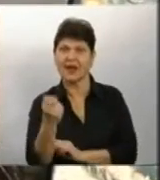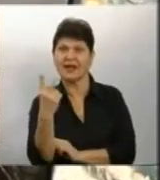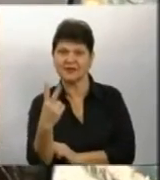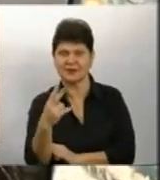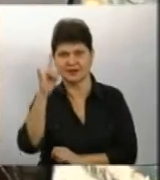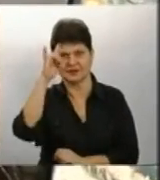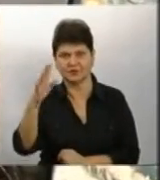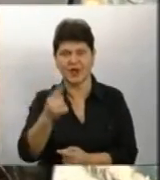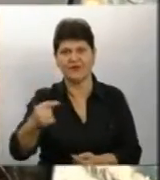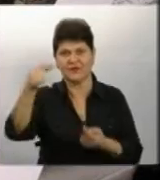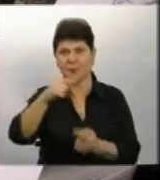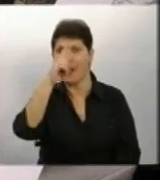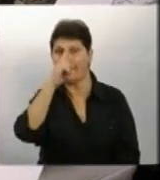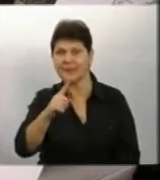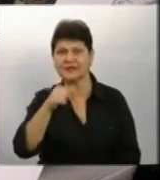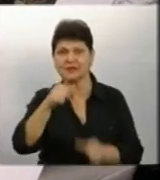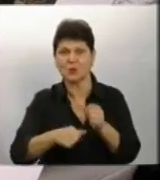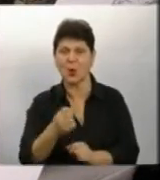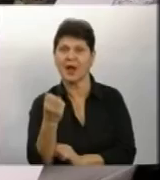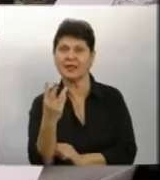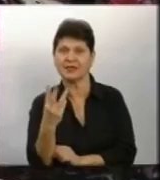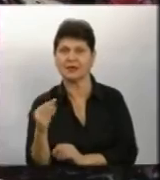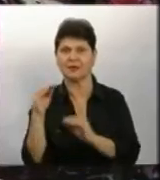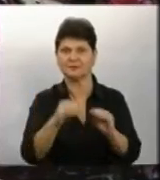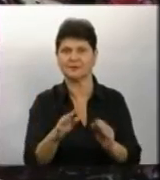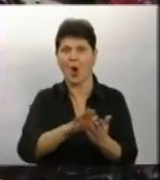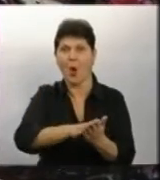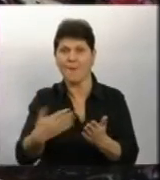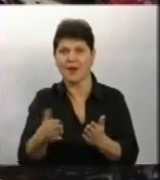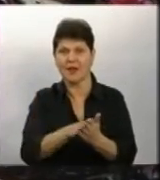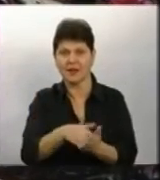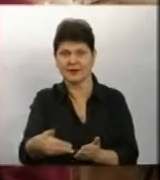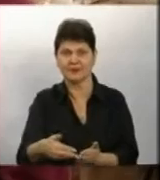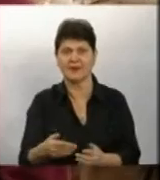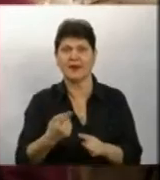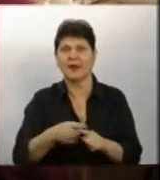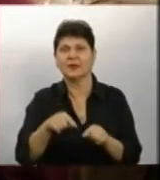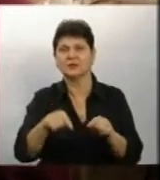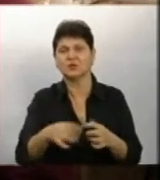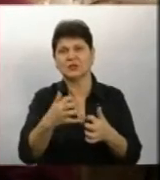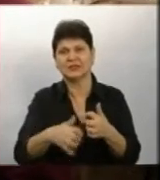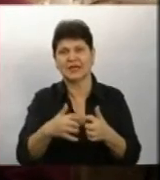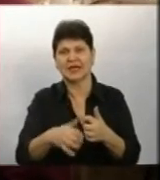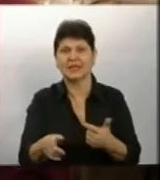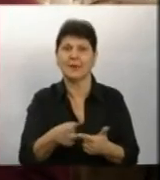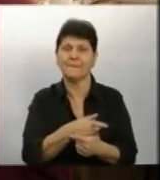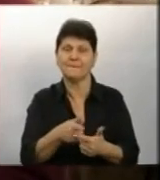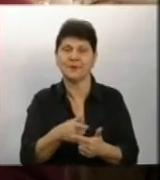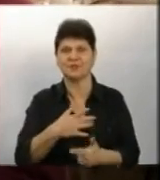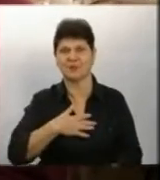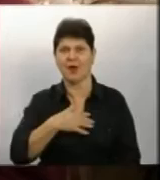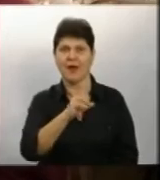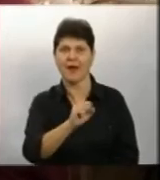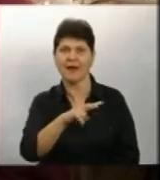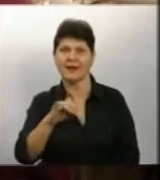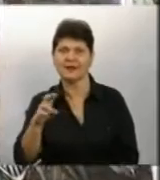символізують відповідний місяць року, 13-ту помістили на обкладинку Це щось таке середнє між моєю Алісою,